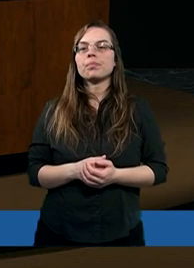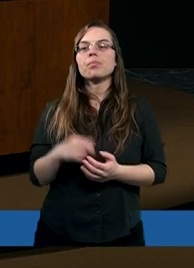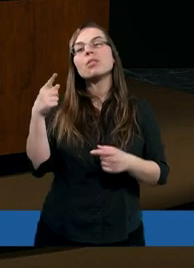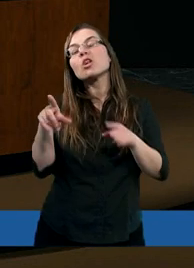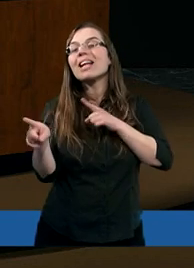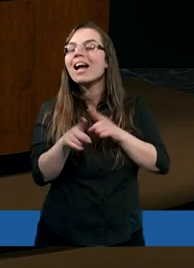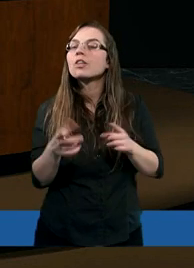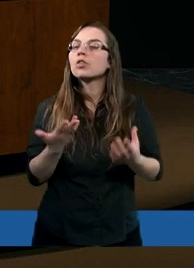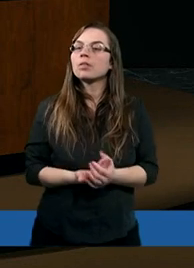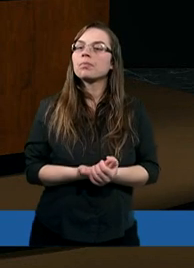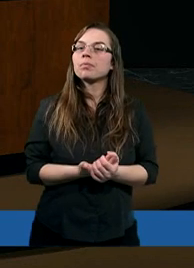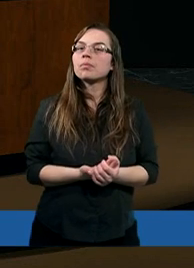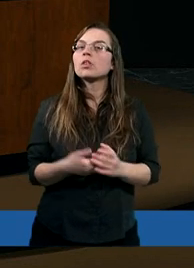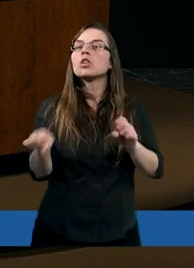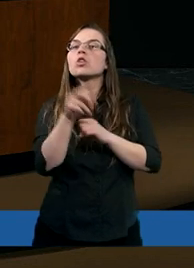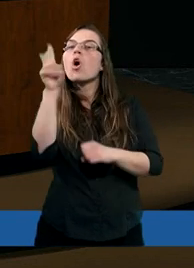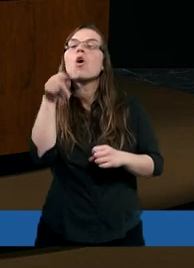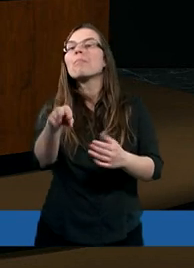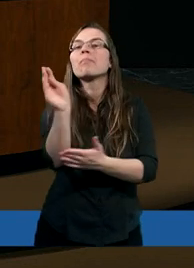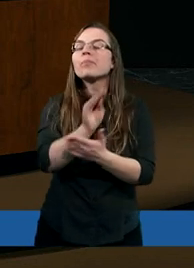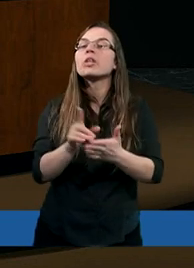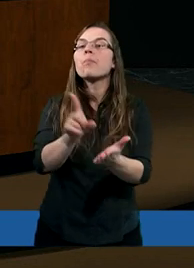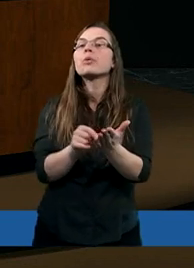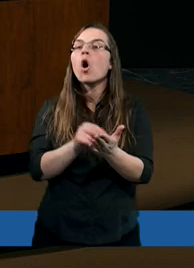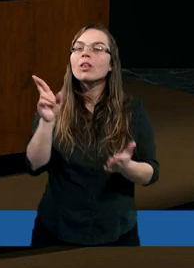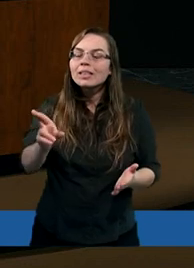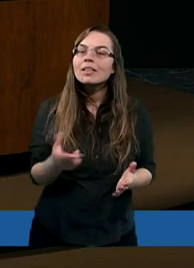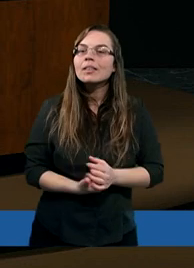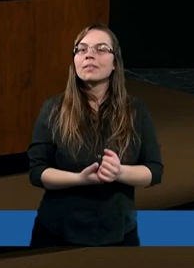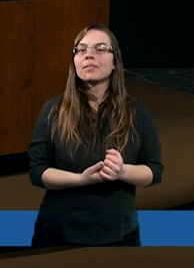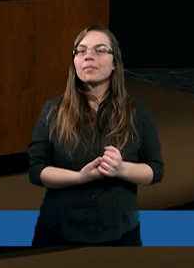Czyli do kogo pisze tutaj Piotr?